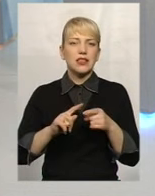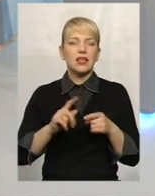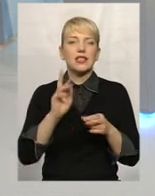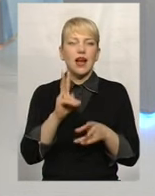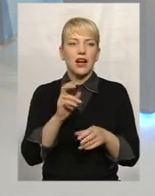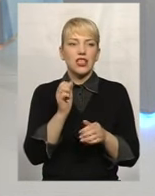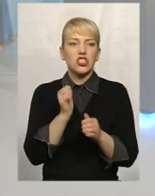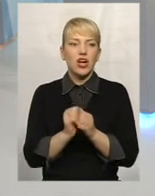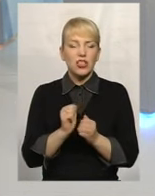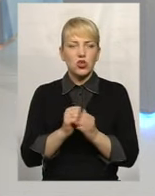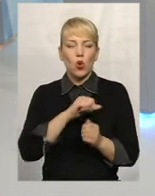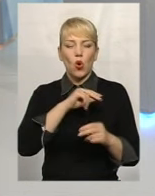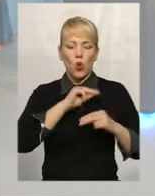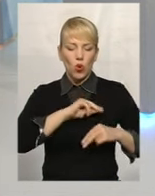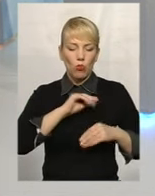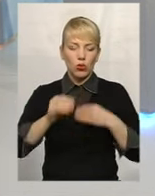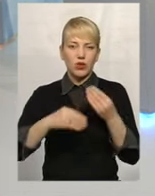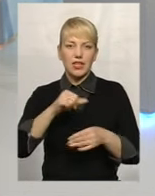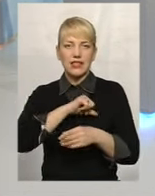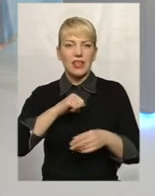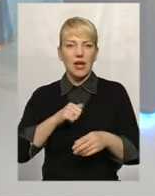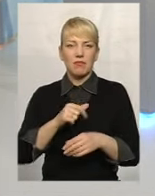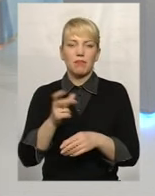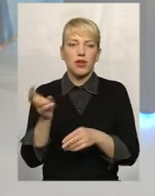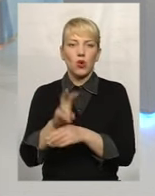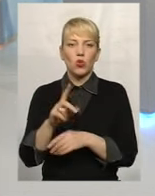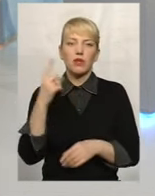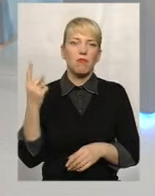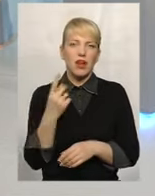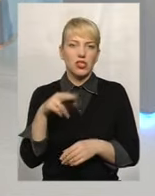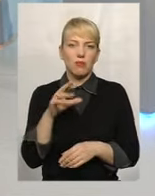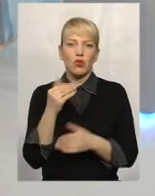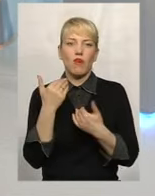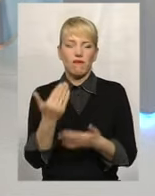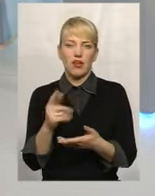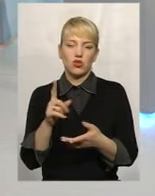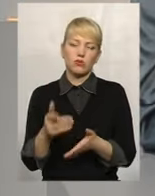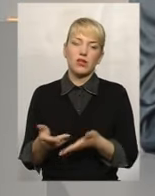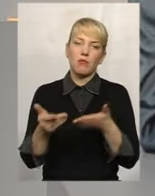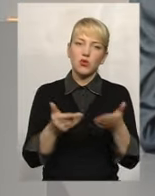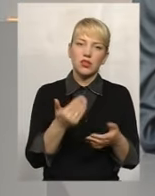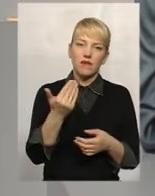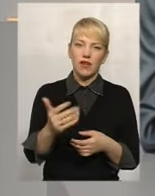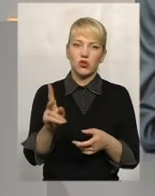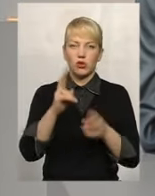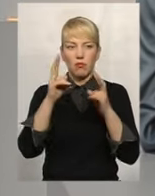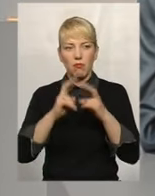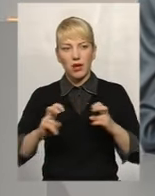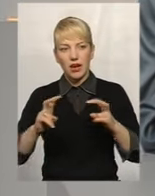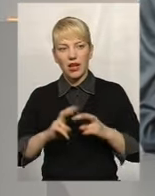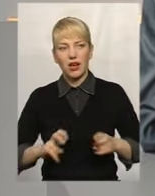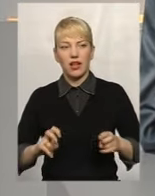вас, аби дізнатися про нововведення, аби запросити вас для того, аби переглянули,